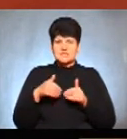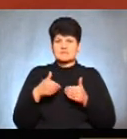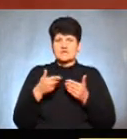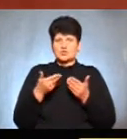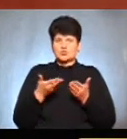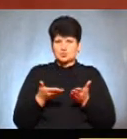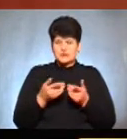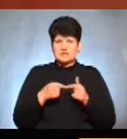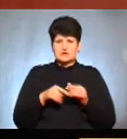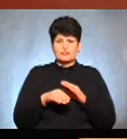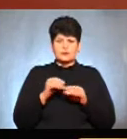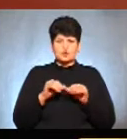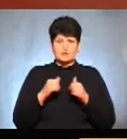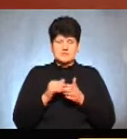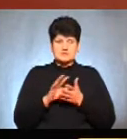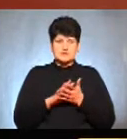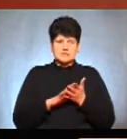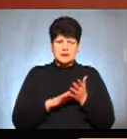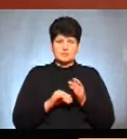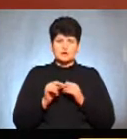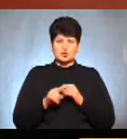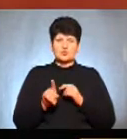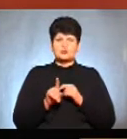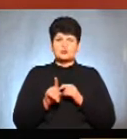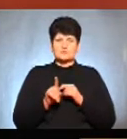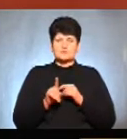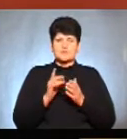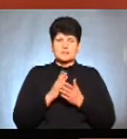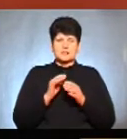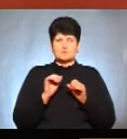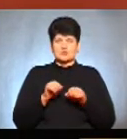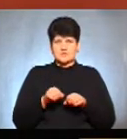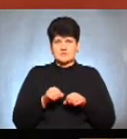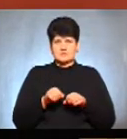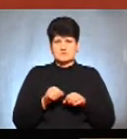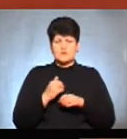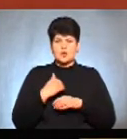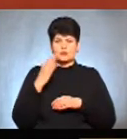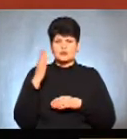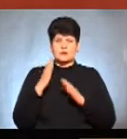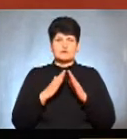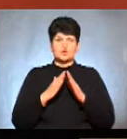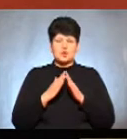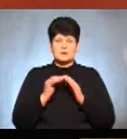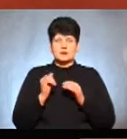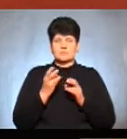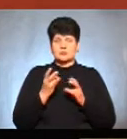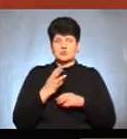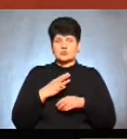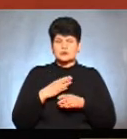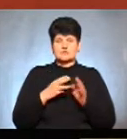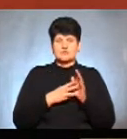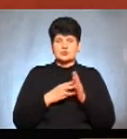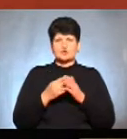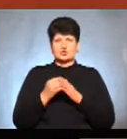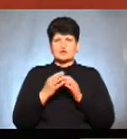в дільничну виборчу комісію, написати заяву, для того, щоб, відповідно, мати можливість проголосувати вдома. І потрібно очікувати з 8-ї до